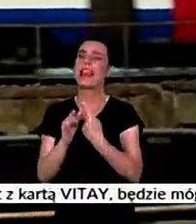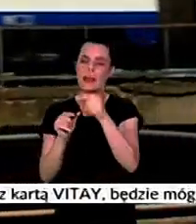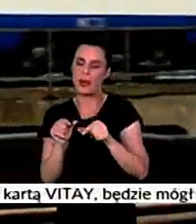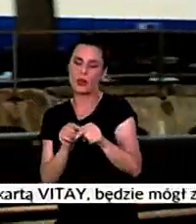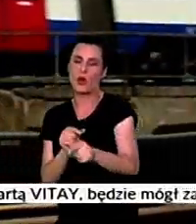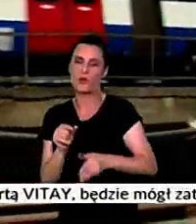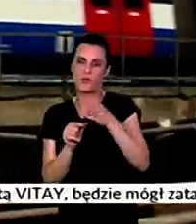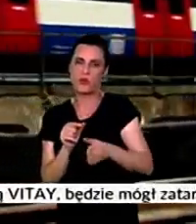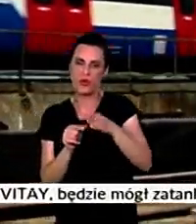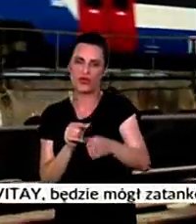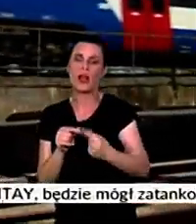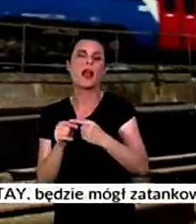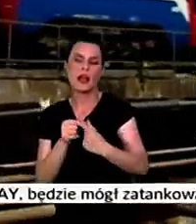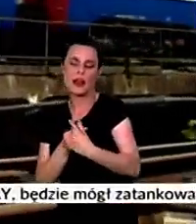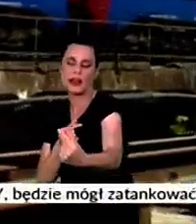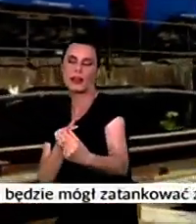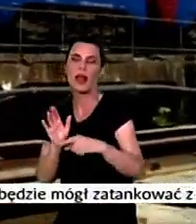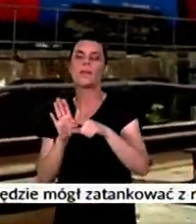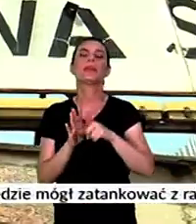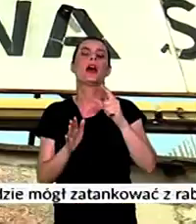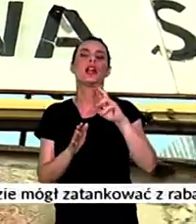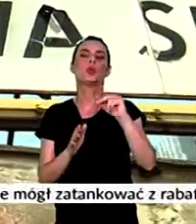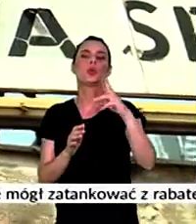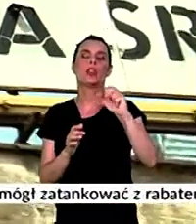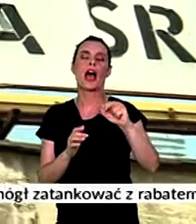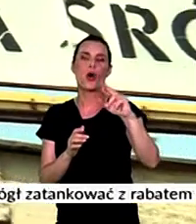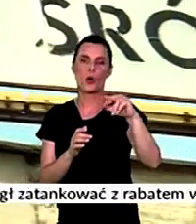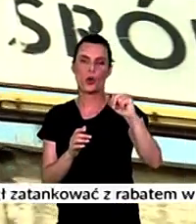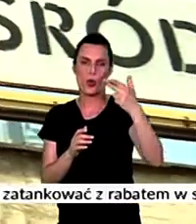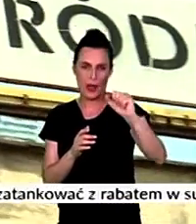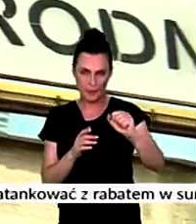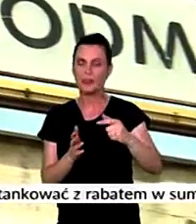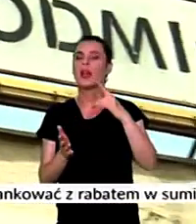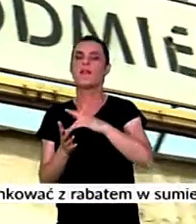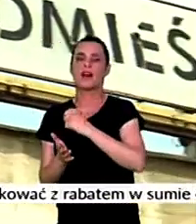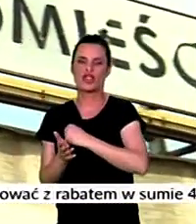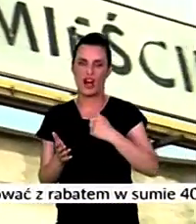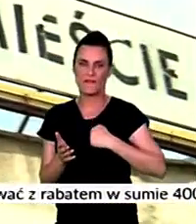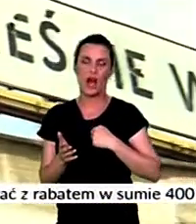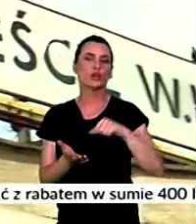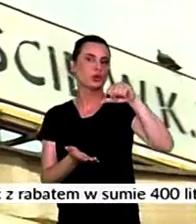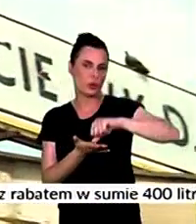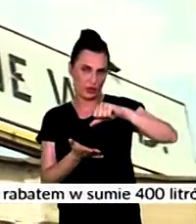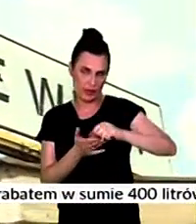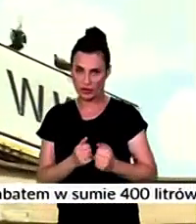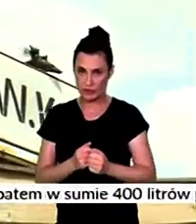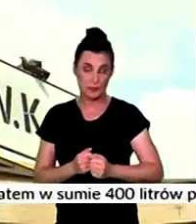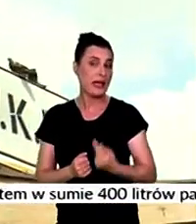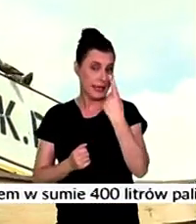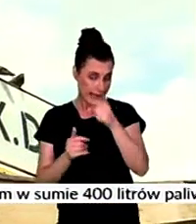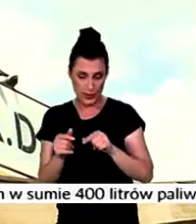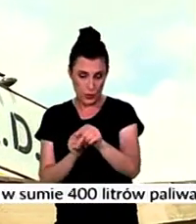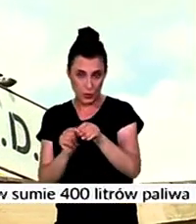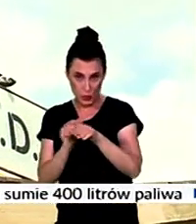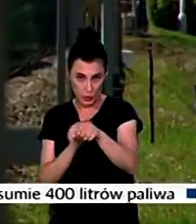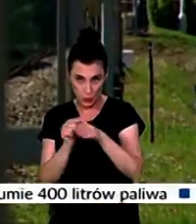ruchem pociągów na linii Warszawa Reduta Ordona-Warszawa-Śródmieście. Jednotorowy ruch pociągów sprawił, że warszawska